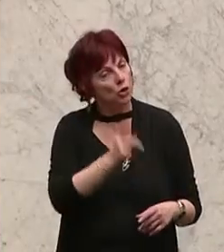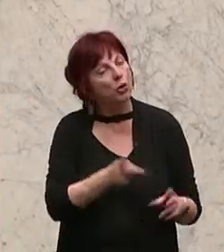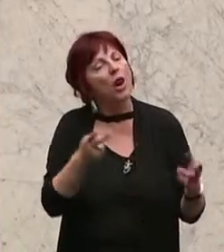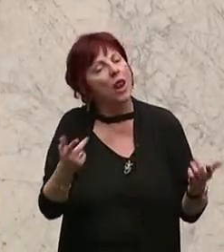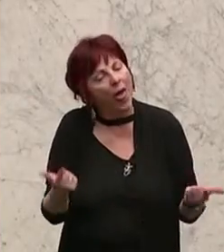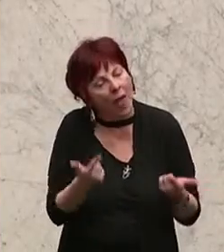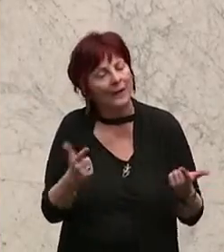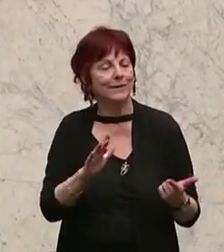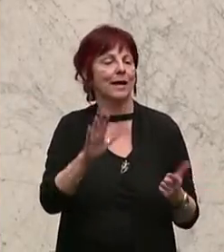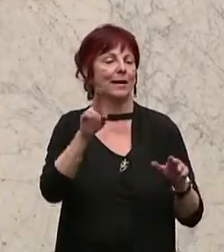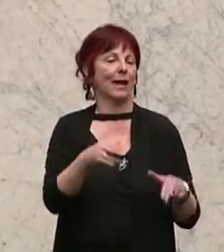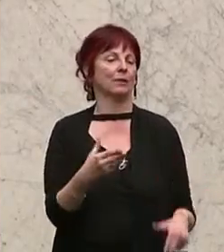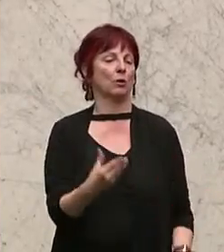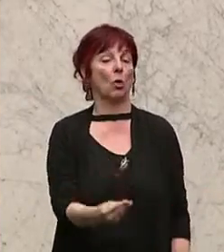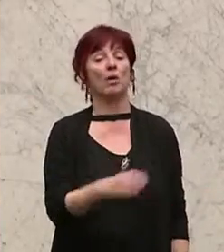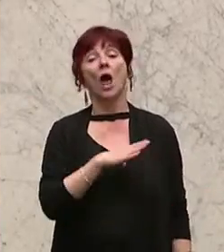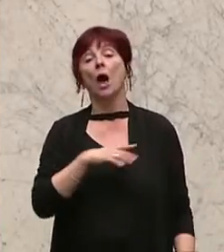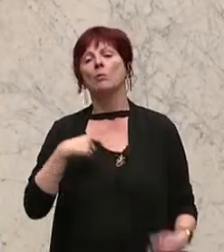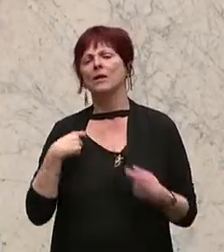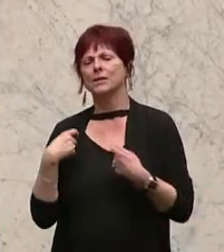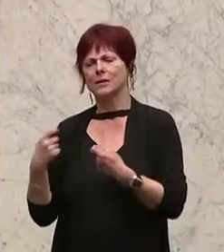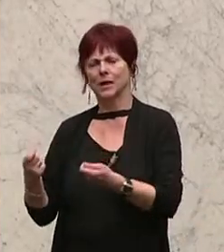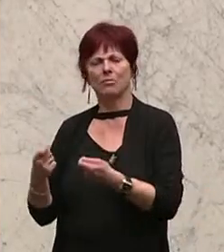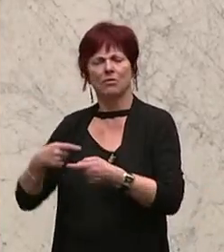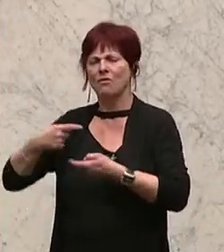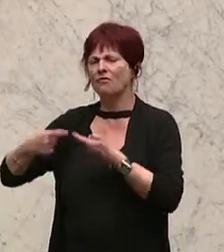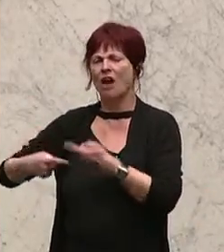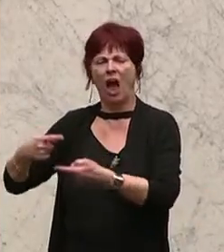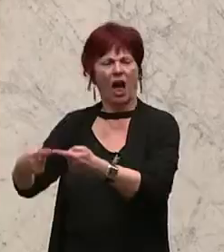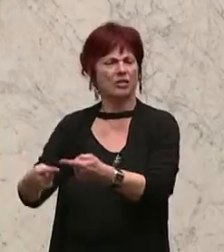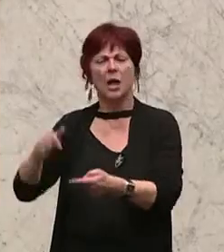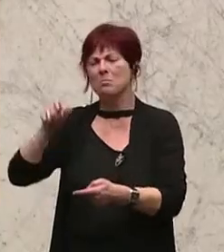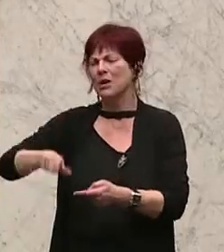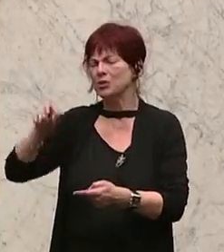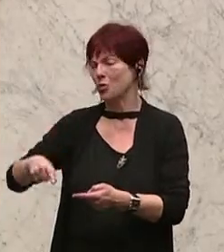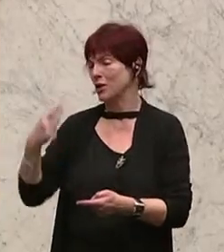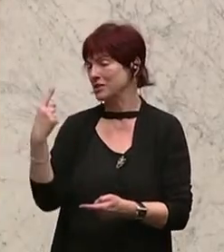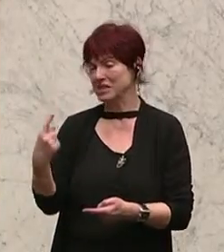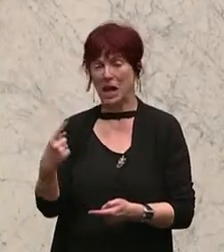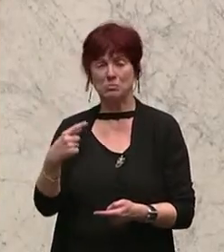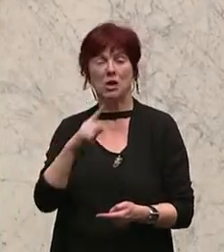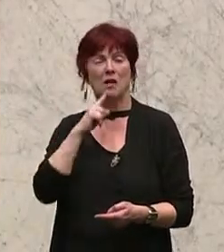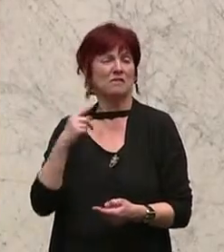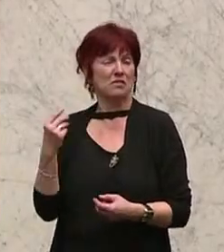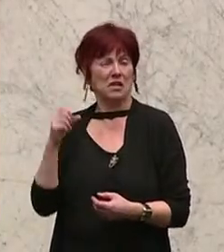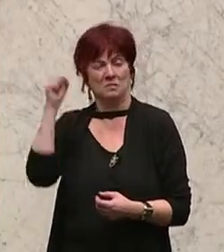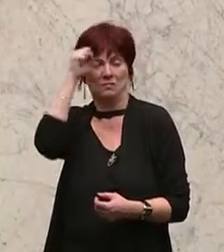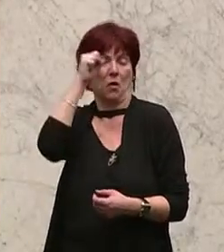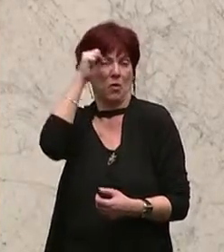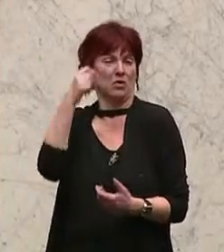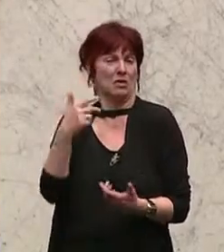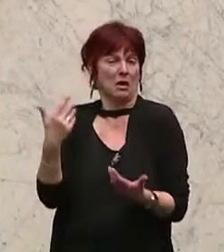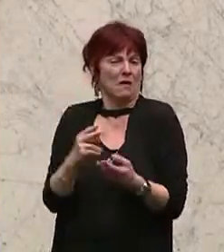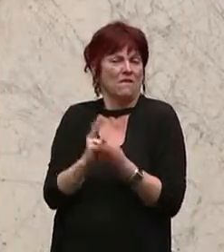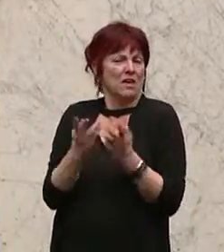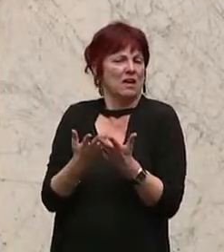Aber es gibt halt immer wieder Verfahren, wo Leute komplett aussichtslos versuchen, Verfahren anzustrengen. Und deswegen halte ich es für richtig, dass es natürlich auch eine